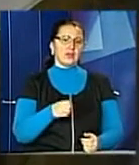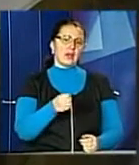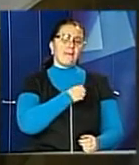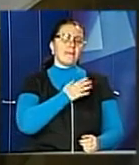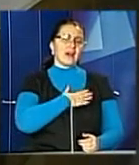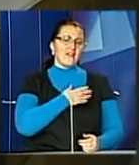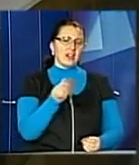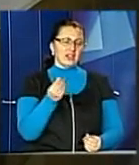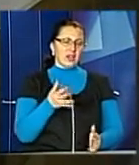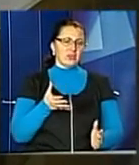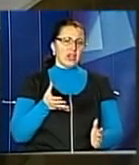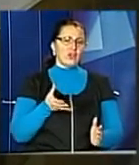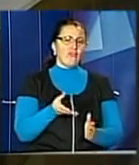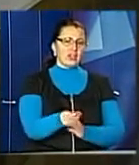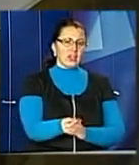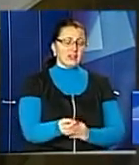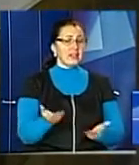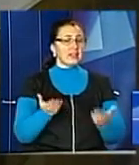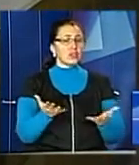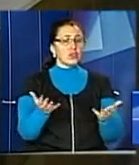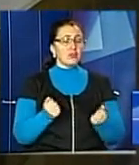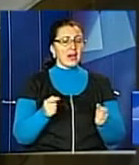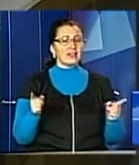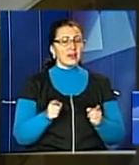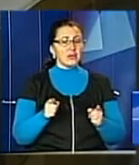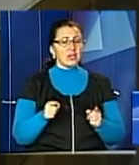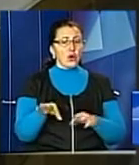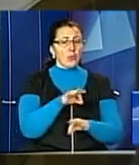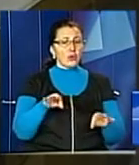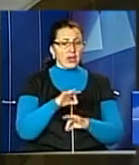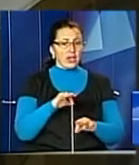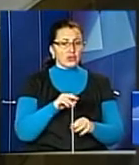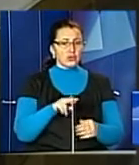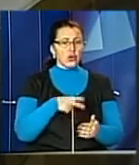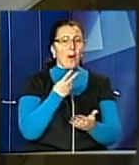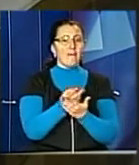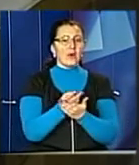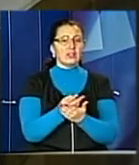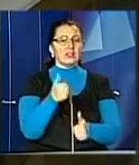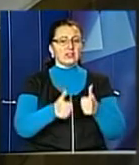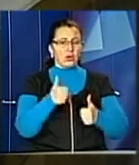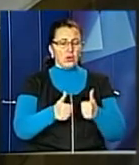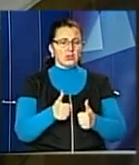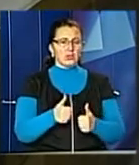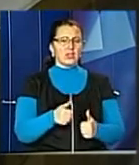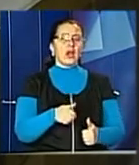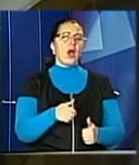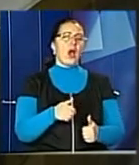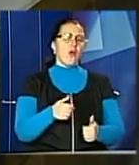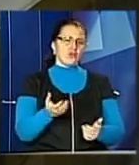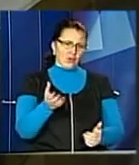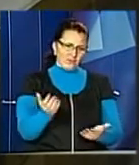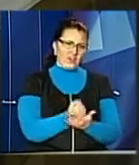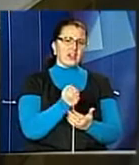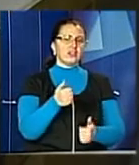Якщо брати мікропроєкти, які були подані на обласний конкурс, ми залучили 5,9 мільйона гривень. Якщо брати ті